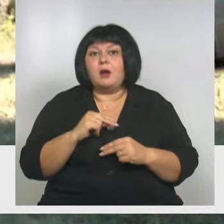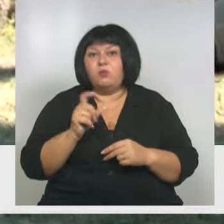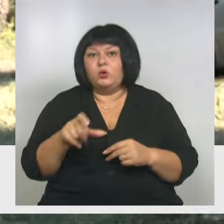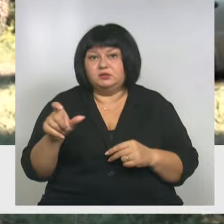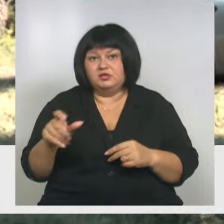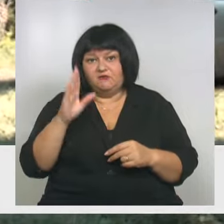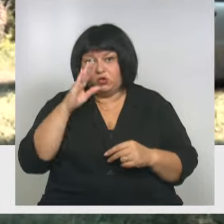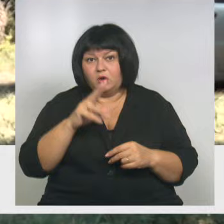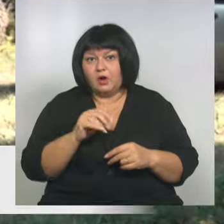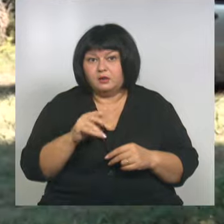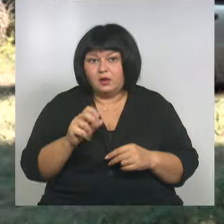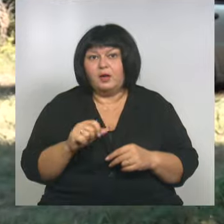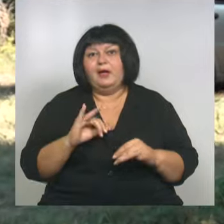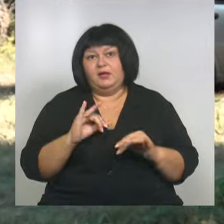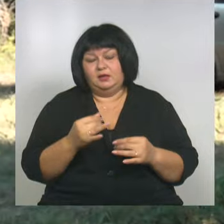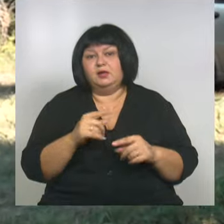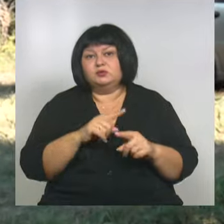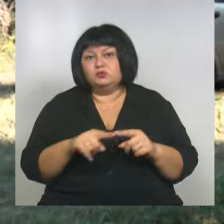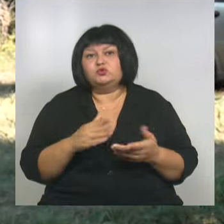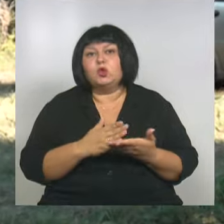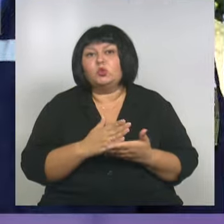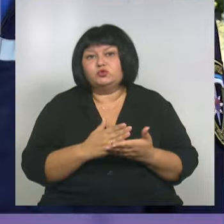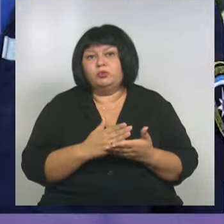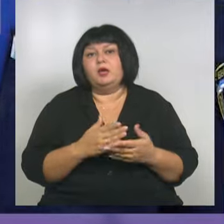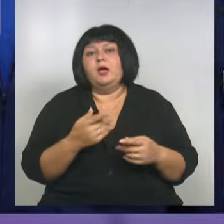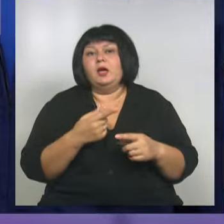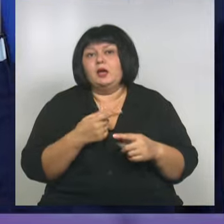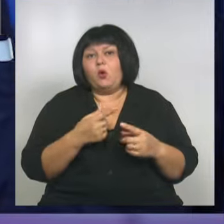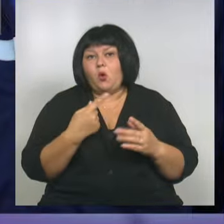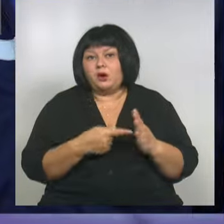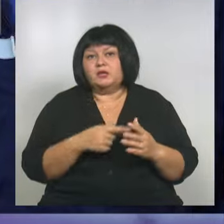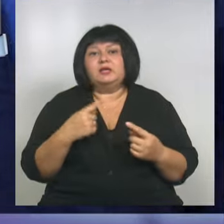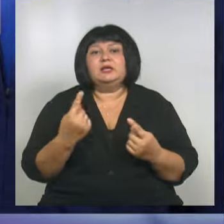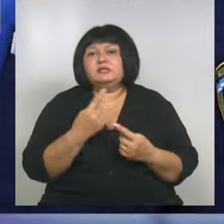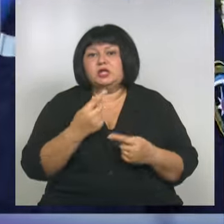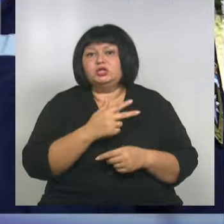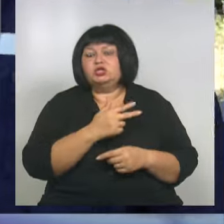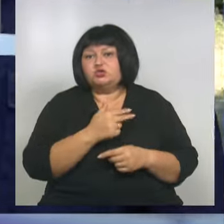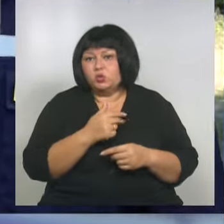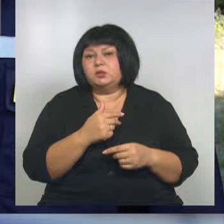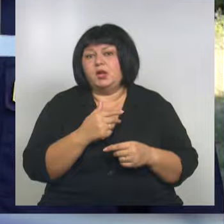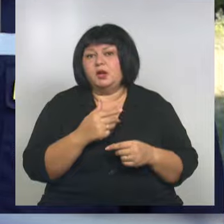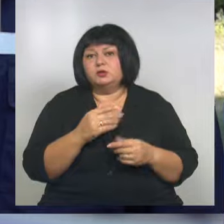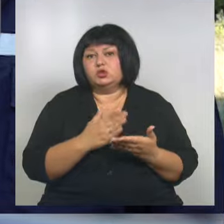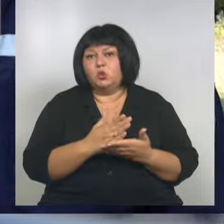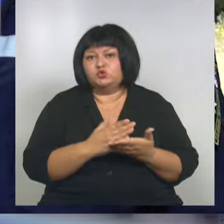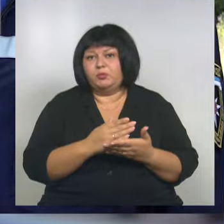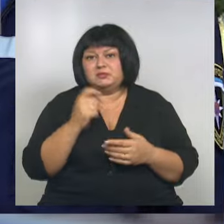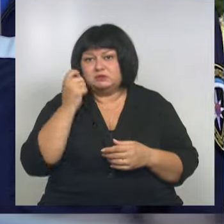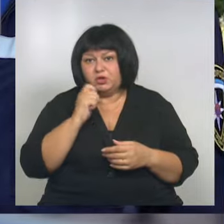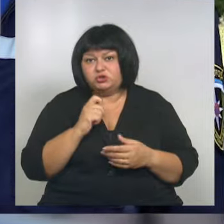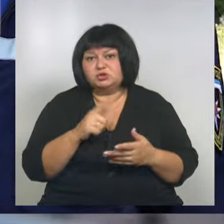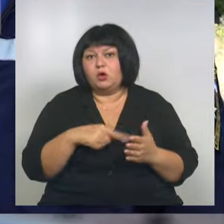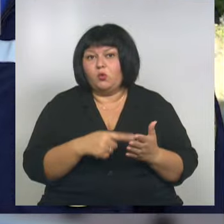водоканала, а также экстренные службы города. Это единая дежурно-диспетчерская служба города, это